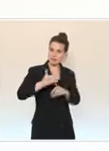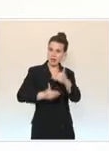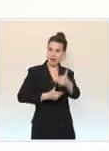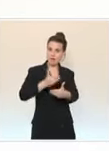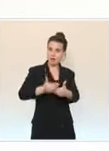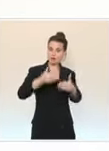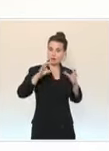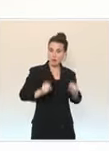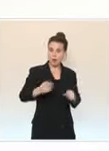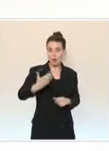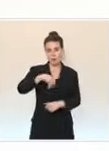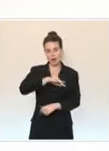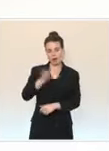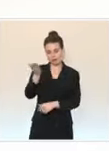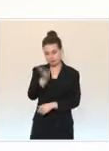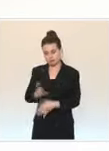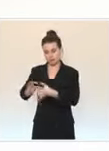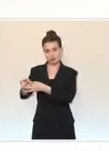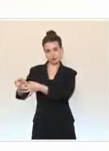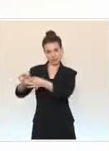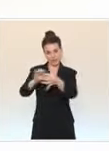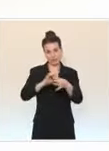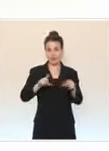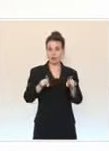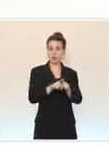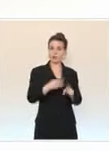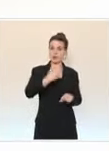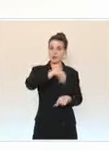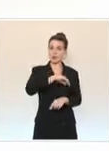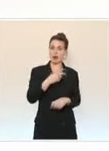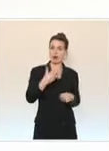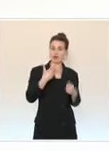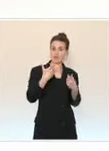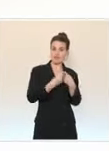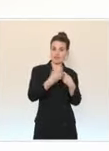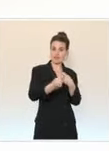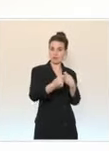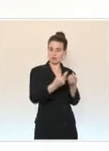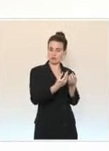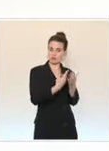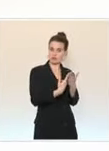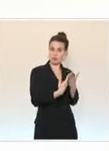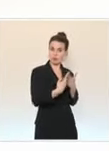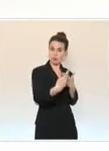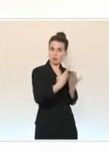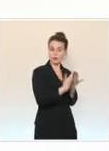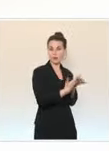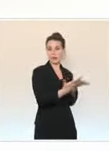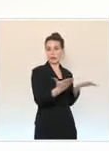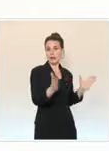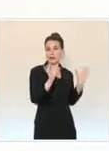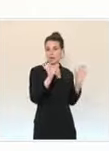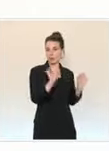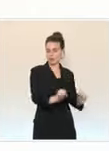au déploiement massif de la vaccination. Des perspectives nouvelles s'offrent à nous et nous